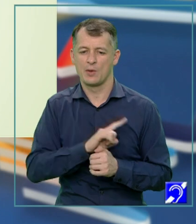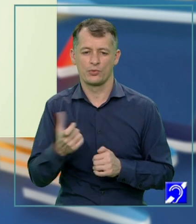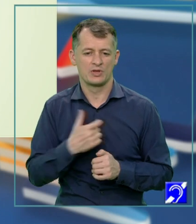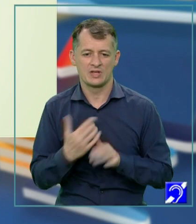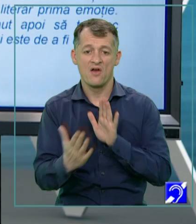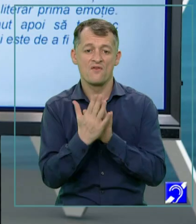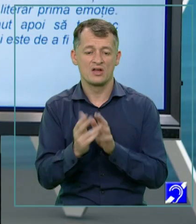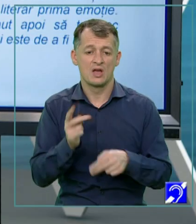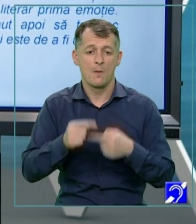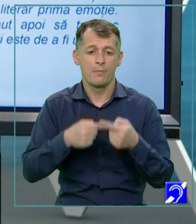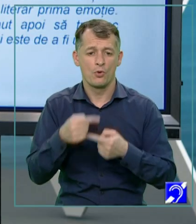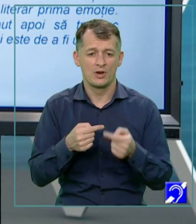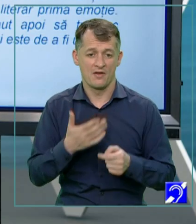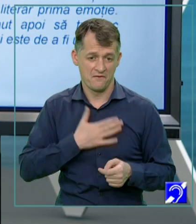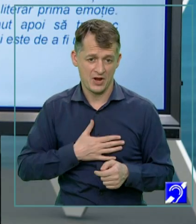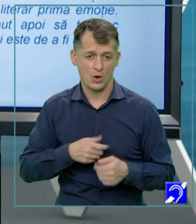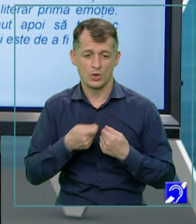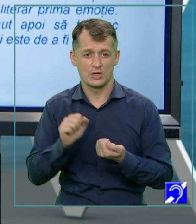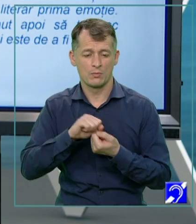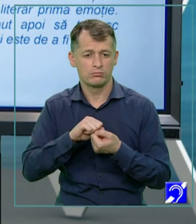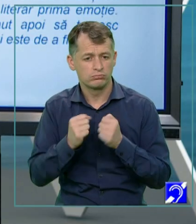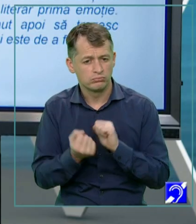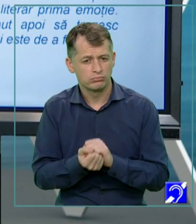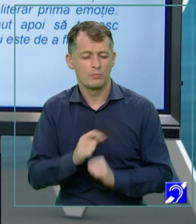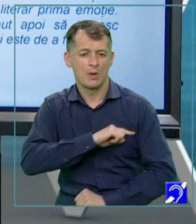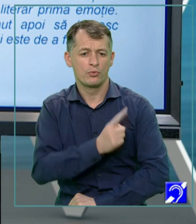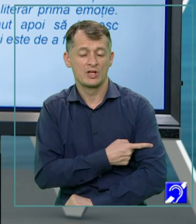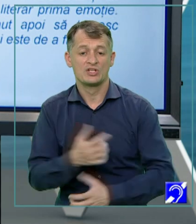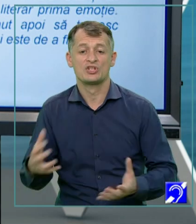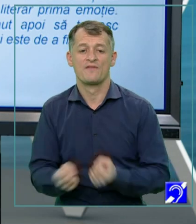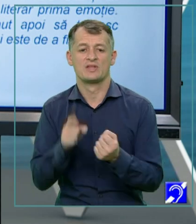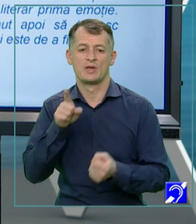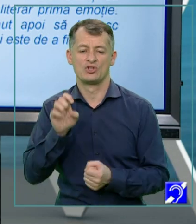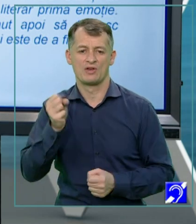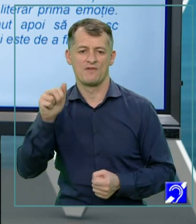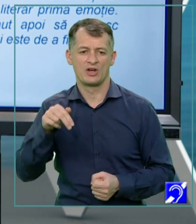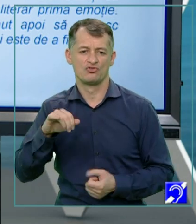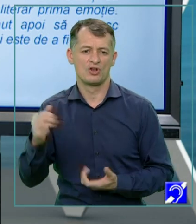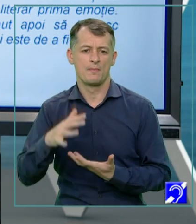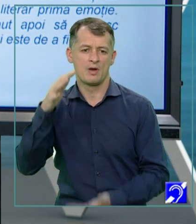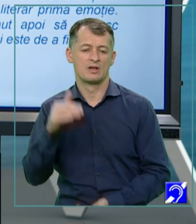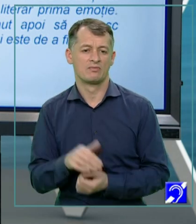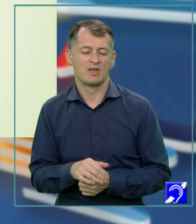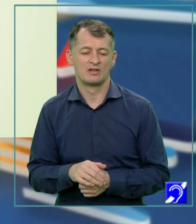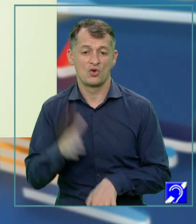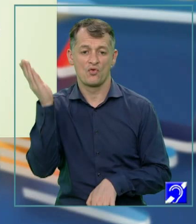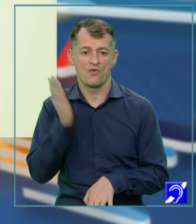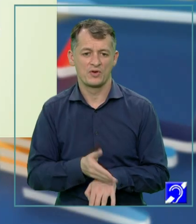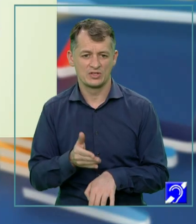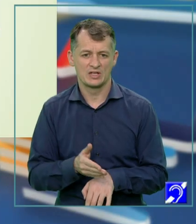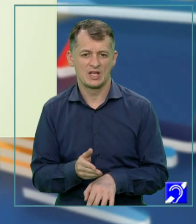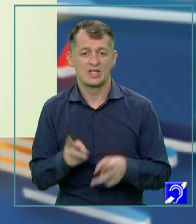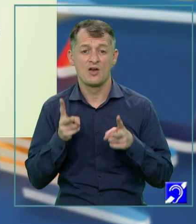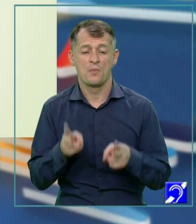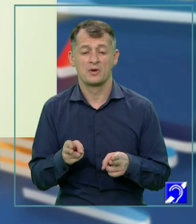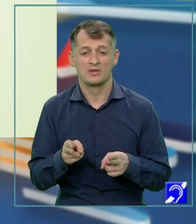El vrea, cu toate puterile lui, să-l salveze pe Ștefan cel Mare. Dar se izbește de anumite limite ale științei lui